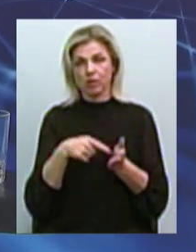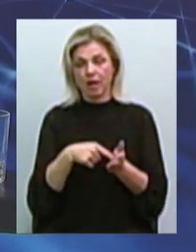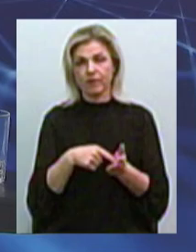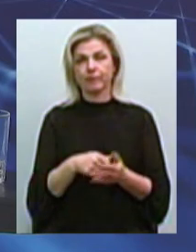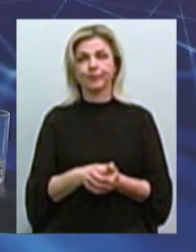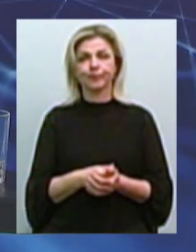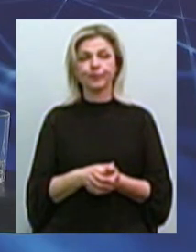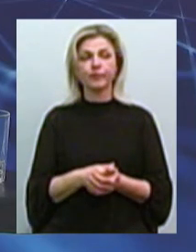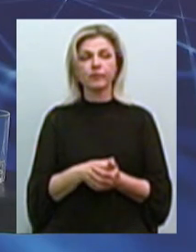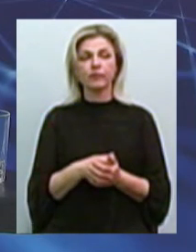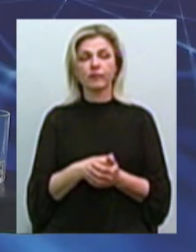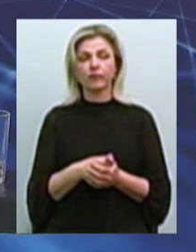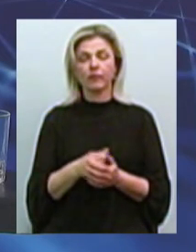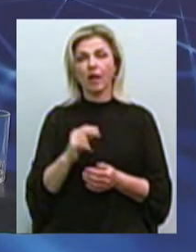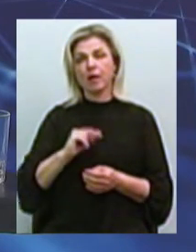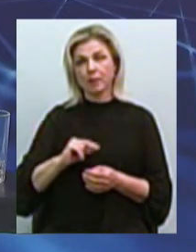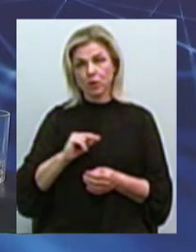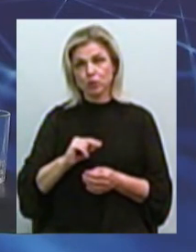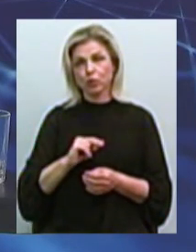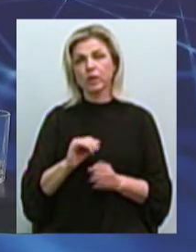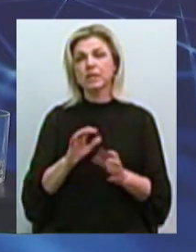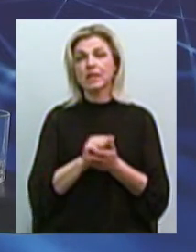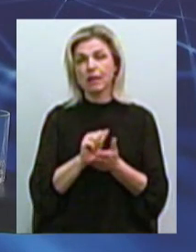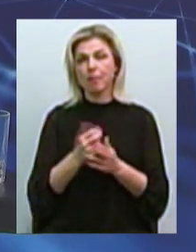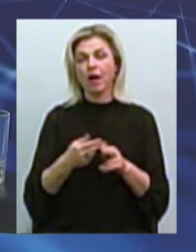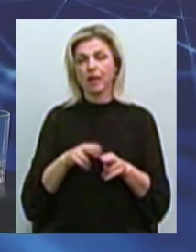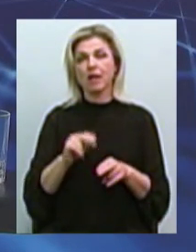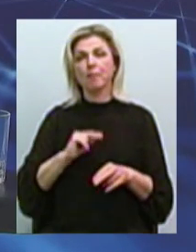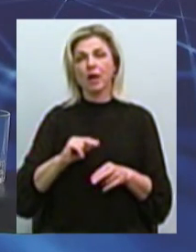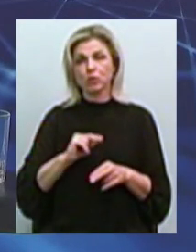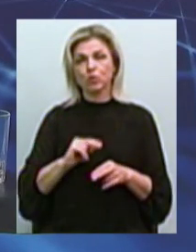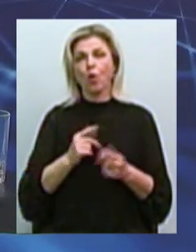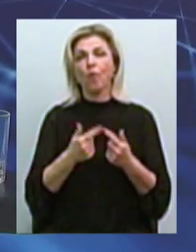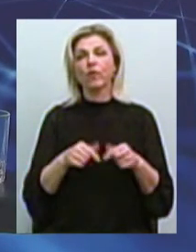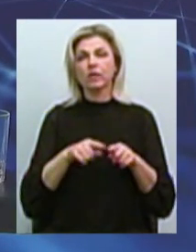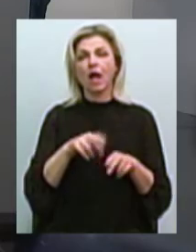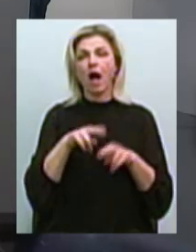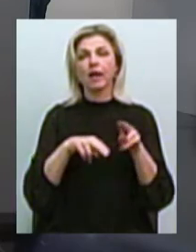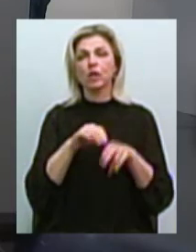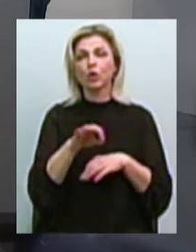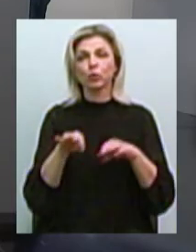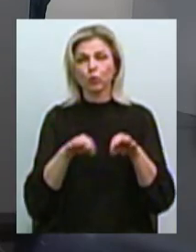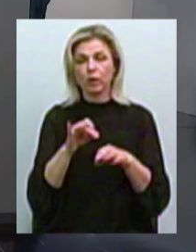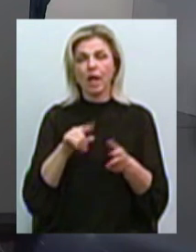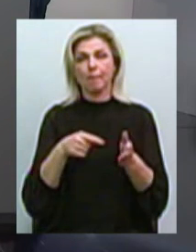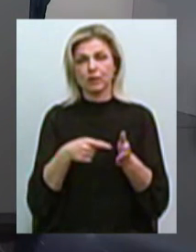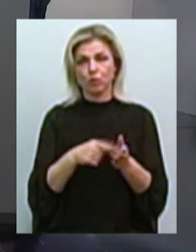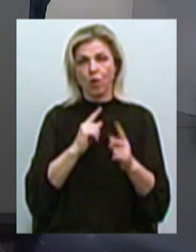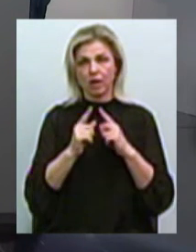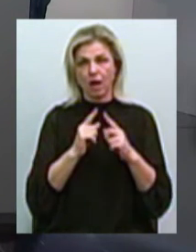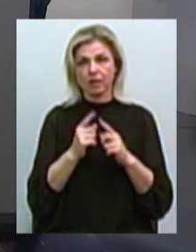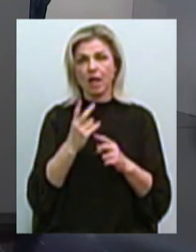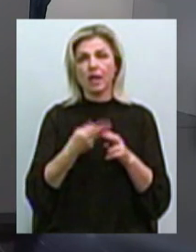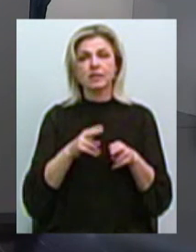Миколаєві над якою працює управління архітектури та містобудування міської ради. Це не завжди зніме